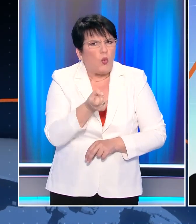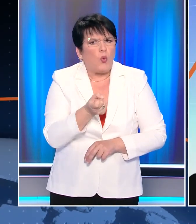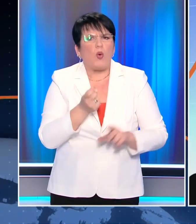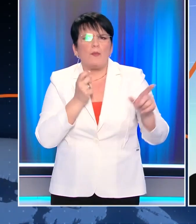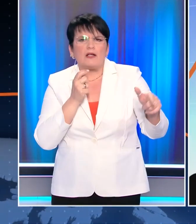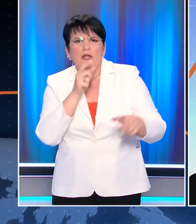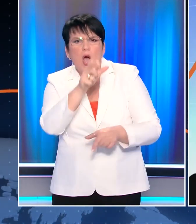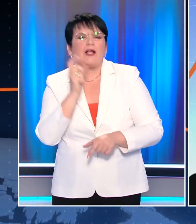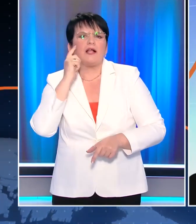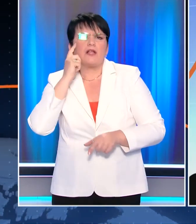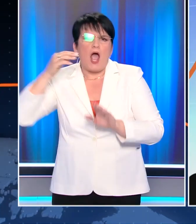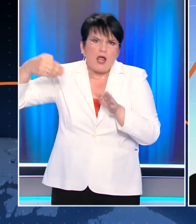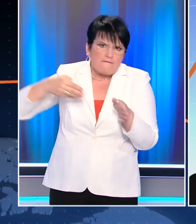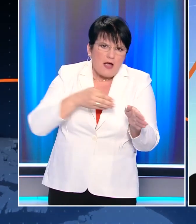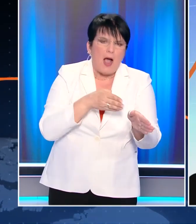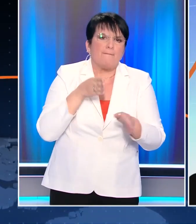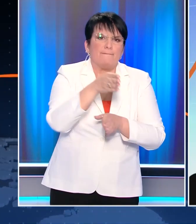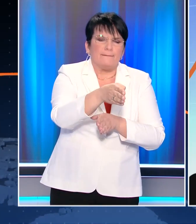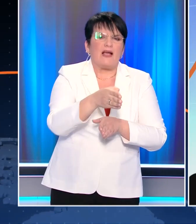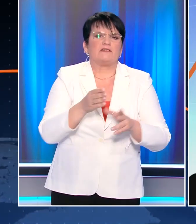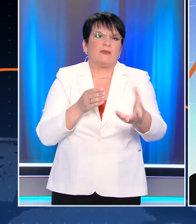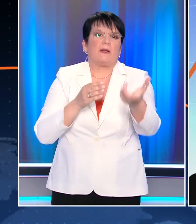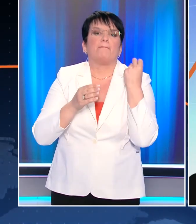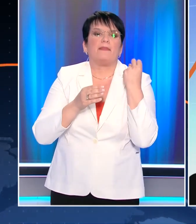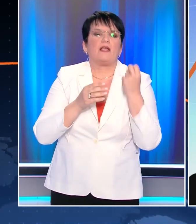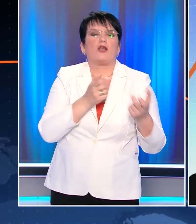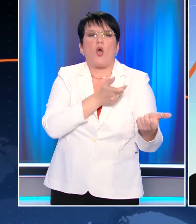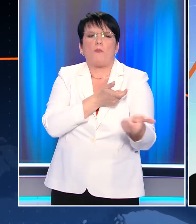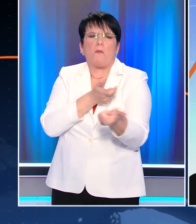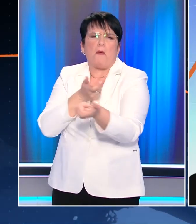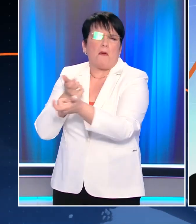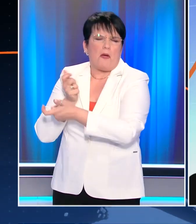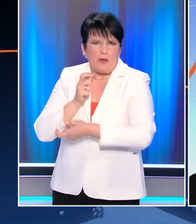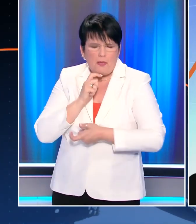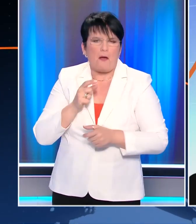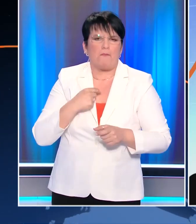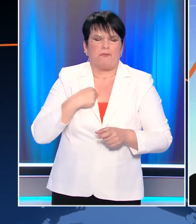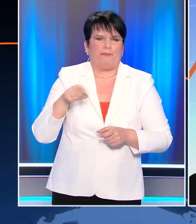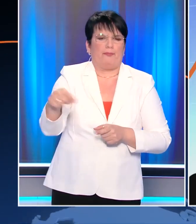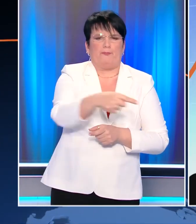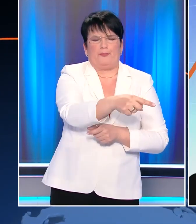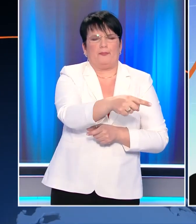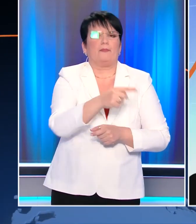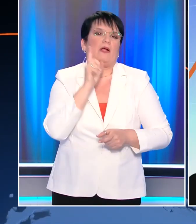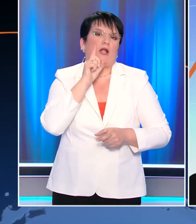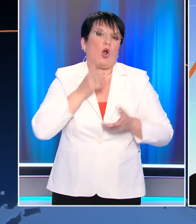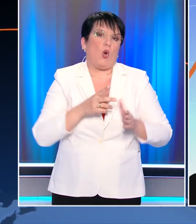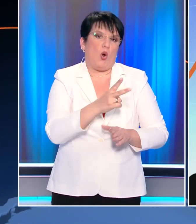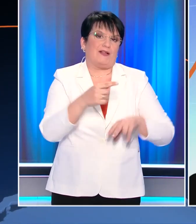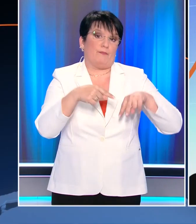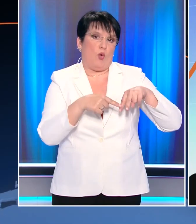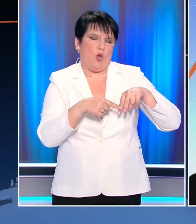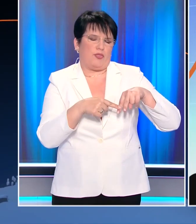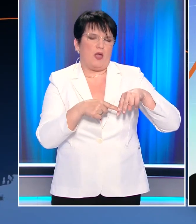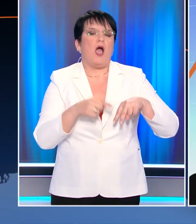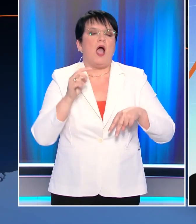ότι έρχονταν για αυτόν. Μπήκε μέσα στο σπίτι και άρχισε να πυροβολεί. Από τους πυροβολισμούς εξουστρακίστηκε μια σφαίρα και χτύπησε την κόρη του στο πόδι της